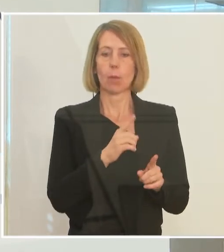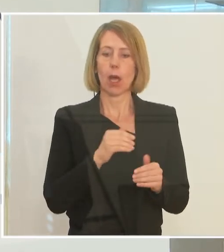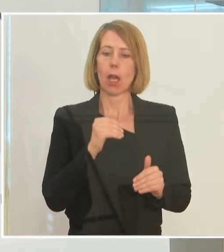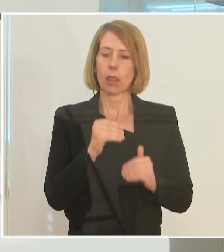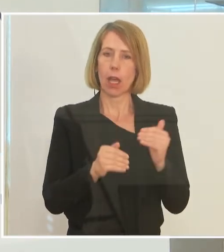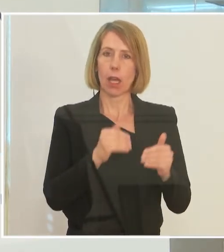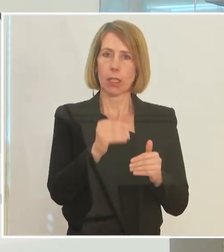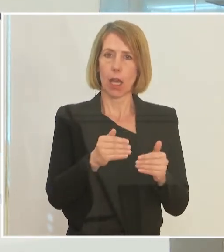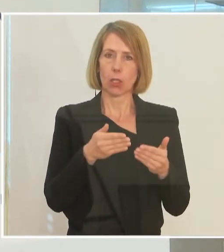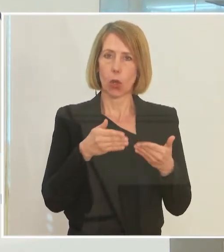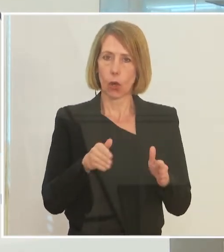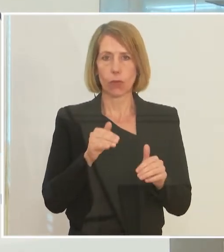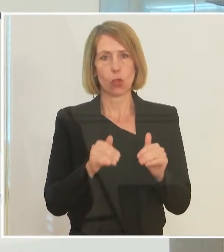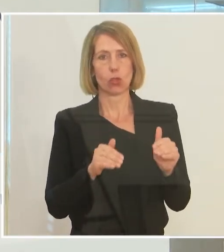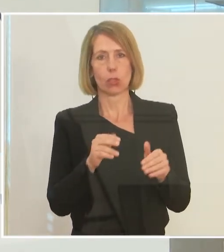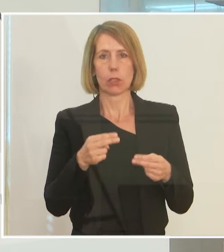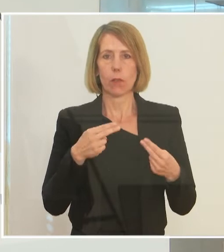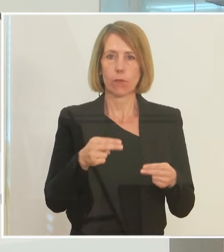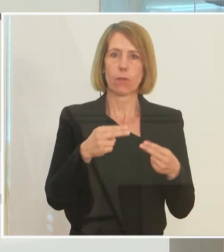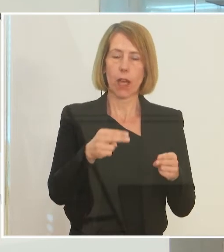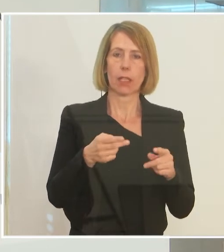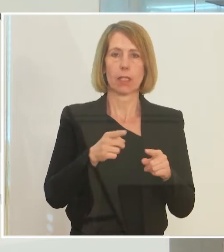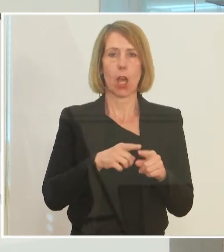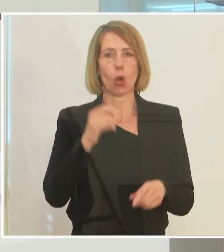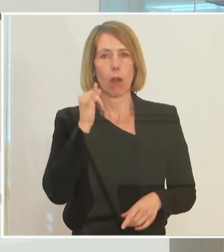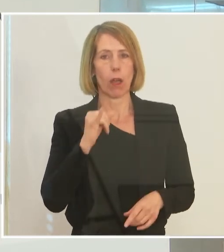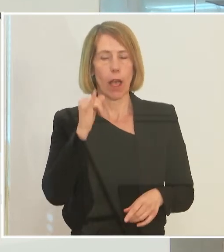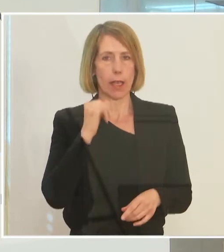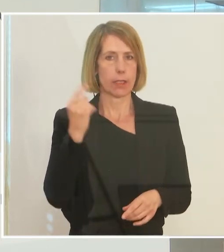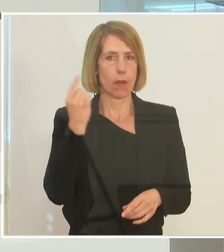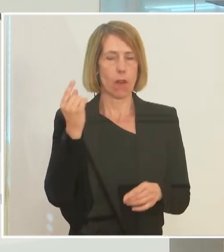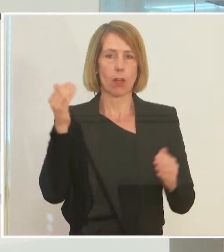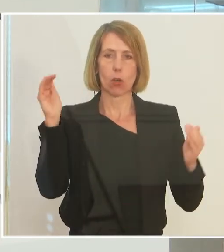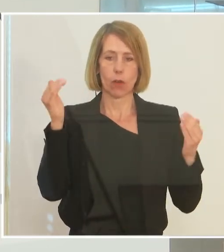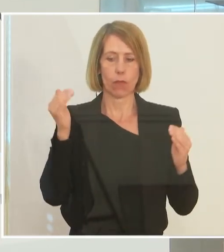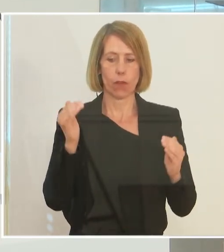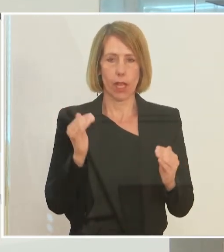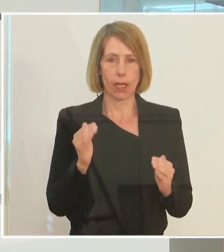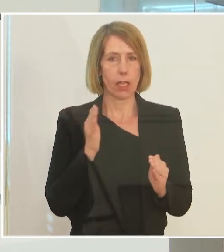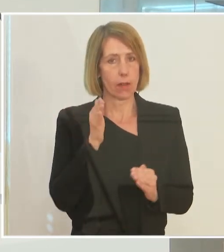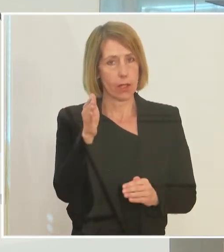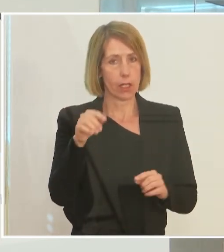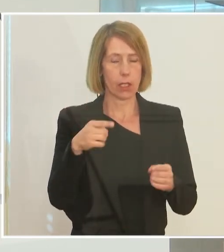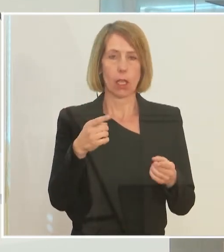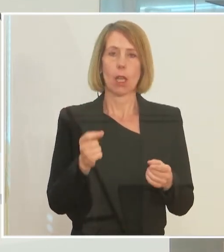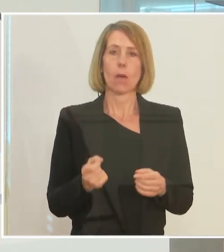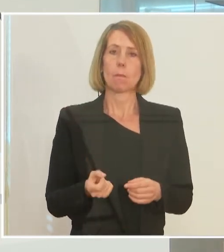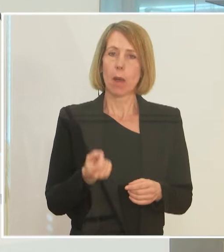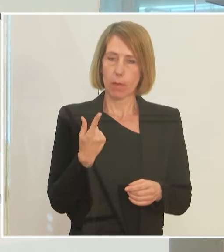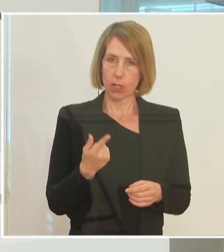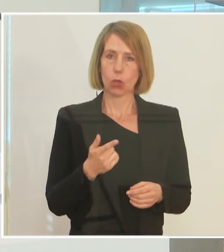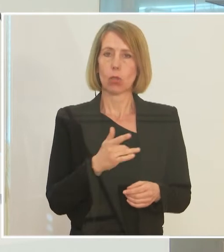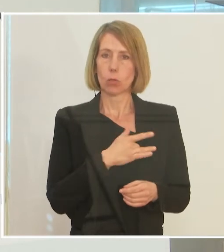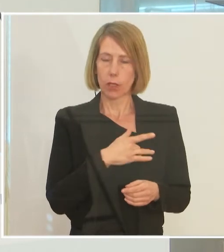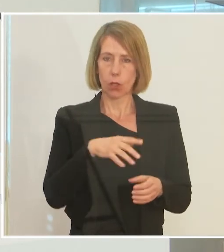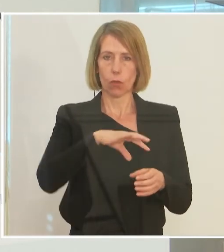und mit dem schrittweise Zurückfahren der Reisewarnungen sollte dann auch in den jetzt noch besonders betroffenen Branchen